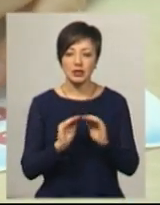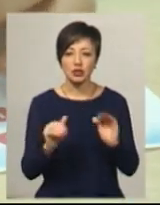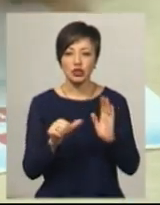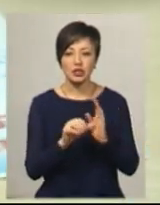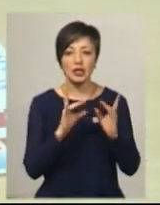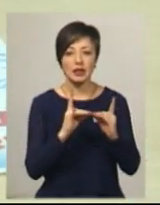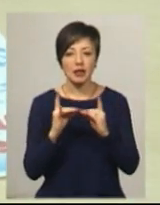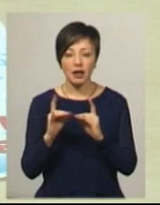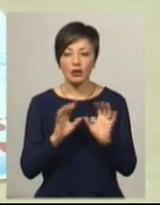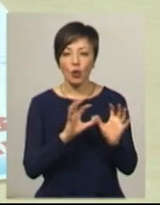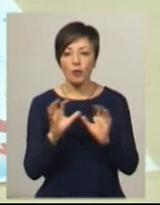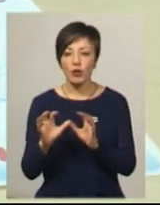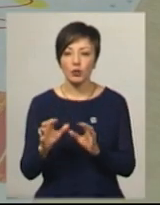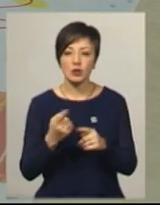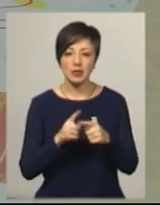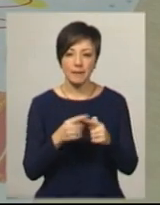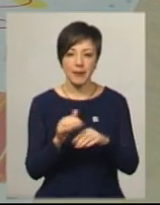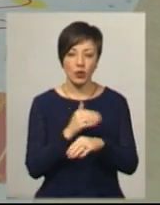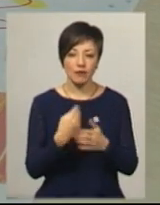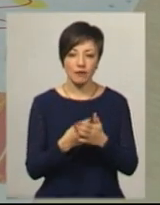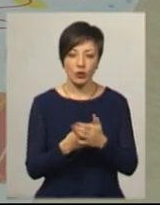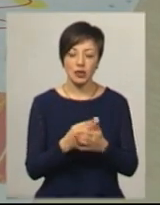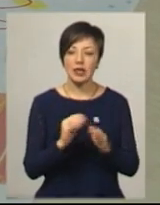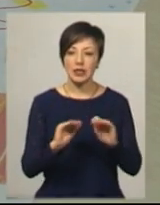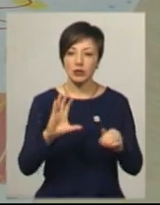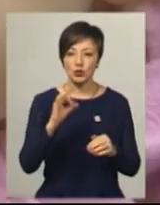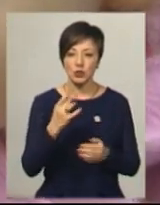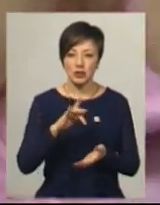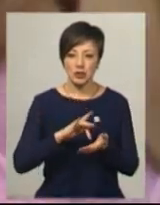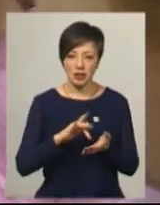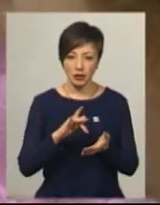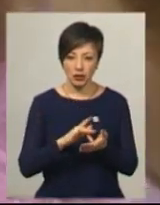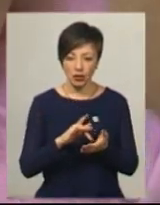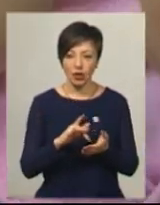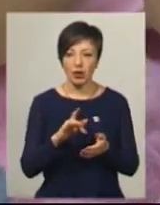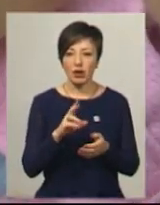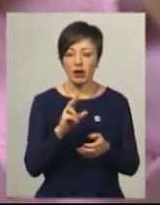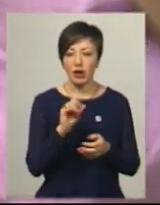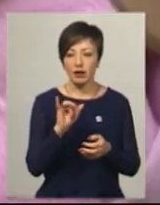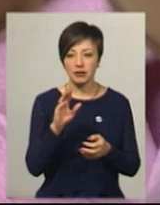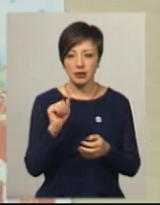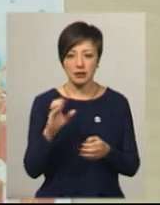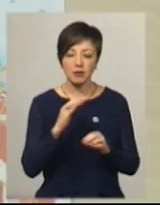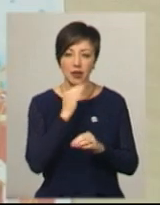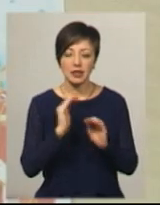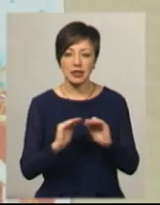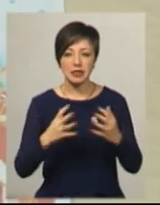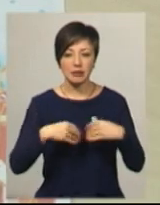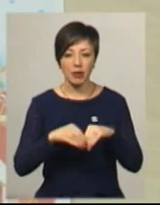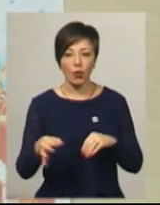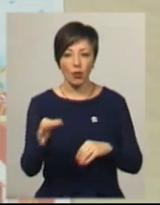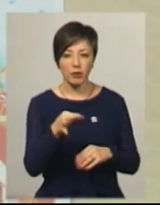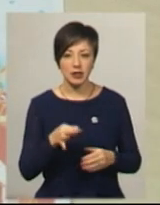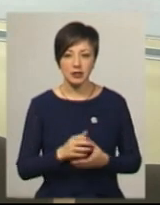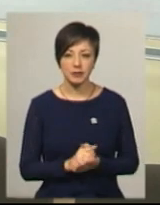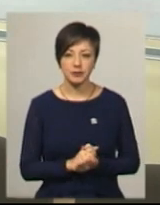інтернатів, якими опікується благодійний фонд. Діти соціального центру Святого Миколая – чудотворці з особливими потребами та багатодітних сімей області, каже